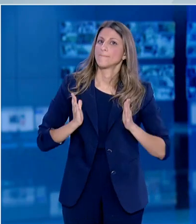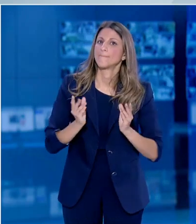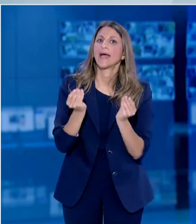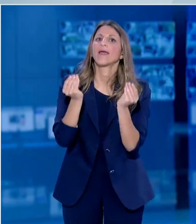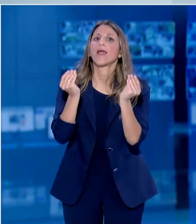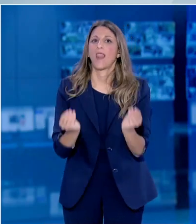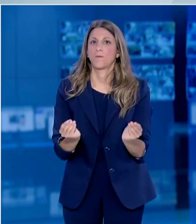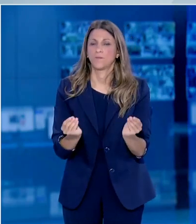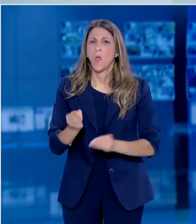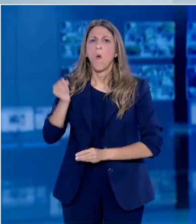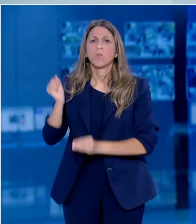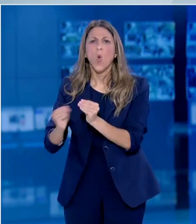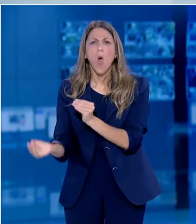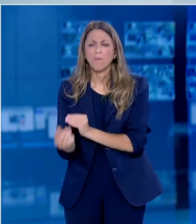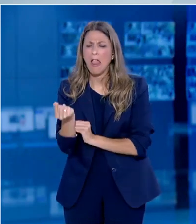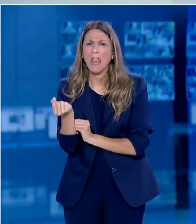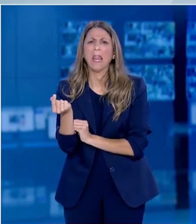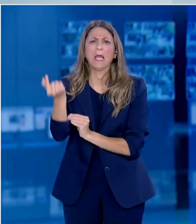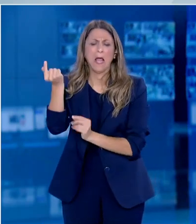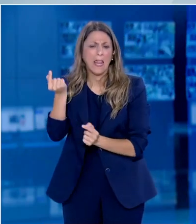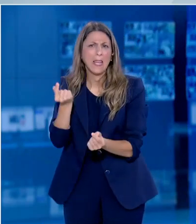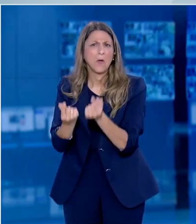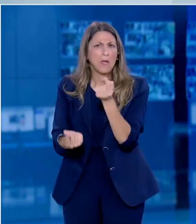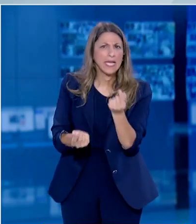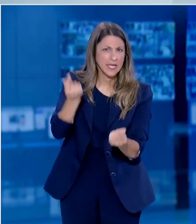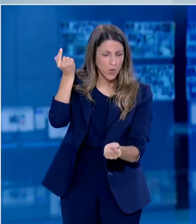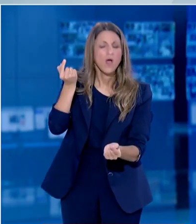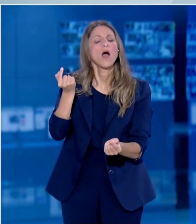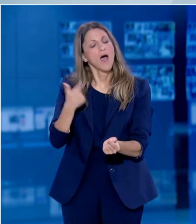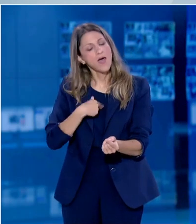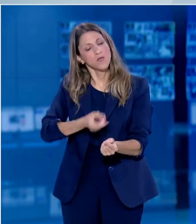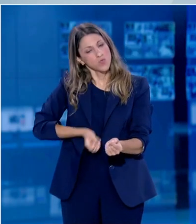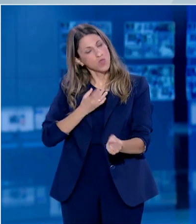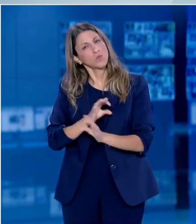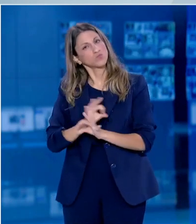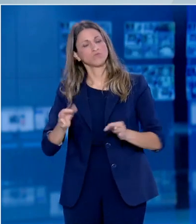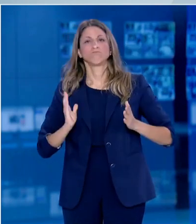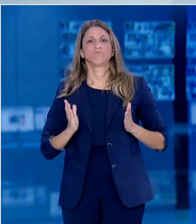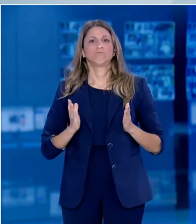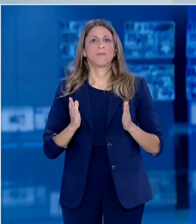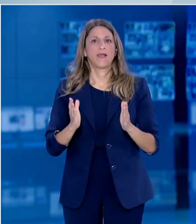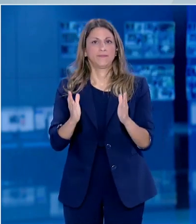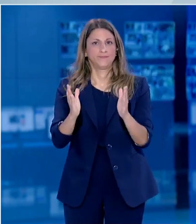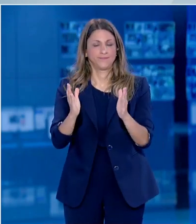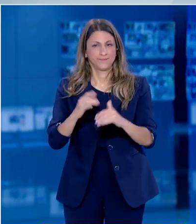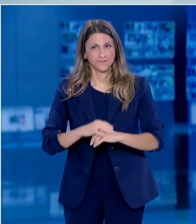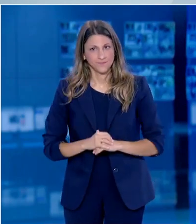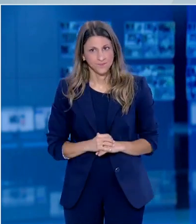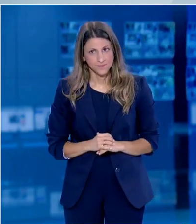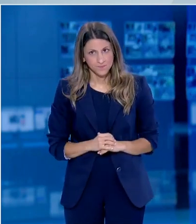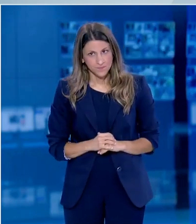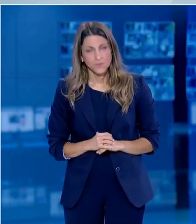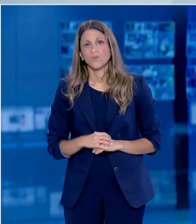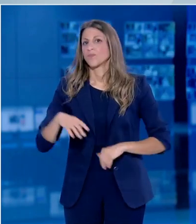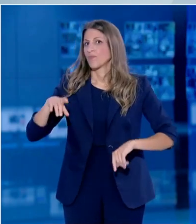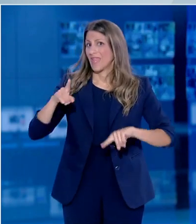προβλήματα εντοπίζονται σε πολύ περιορισμένους χώρους και περιπτώσεις και δεν αναιρούν τη συνολική εικόνα της συντεταγμένης προσπάθειας. Οι εικόνες της